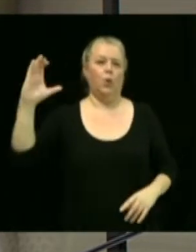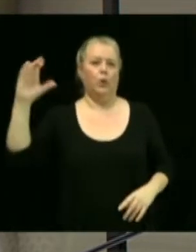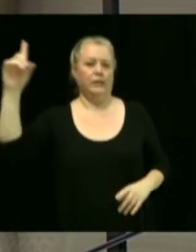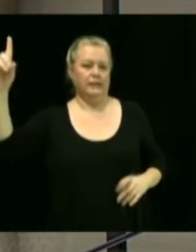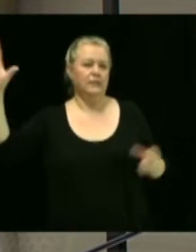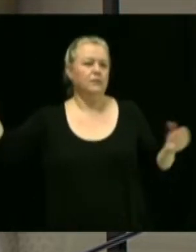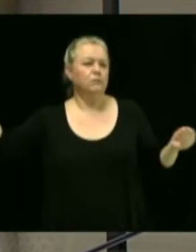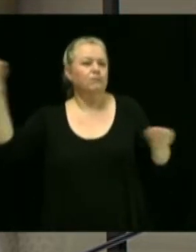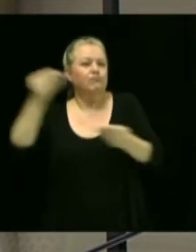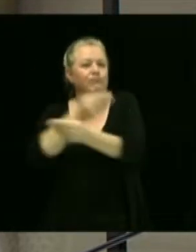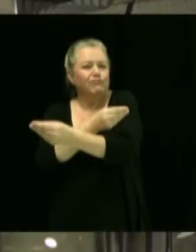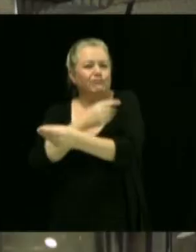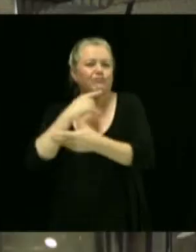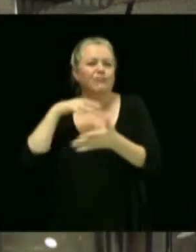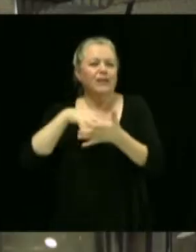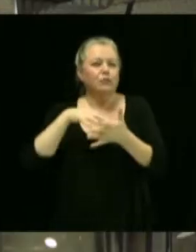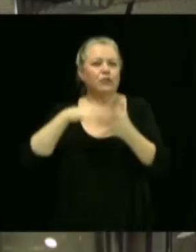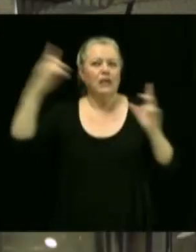entre les deux municipalités.